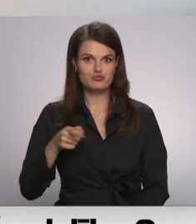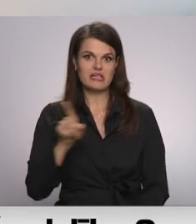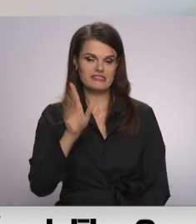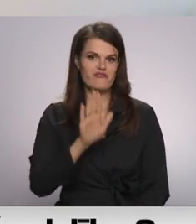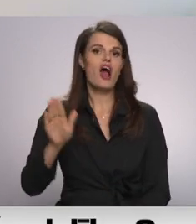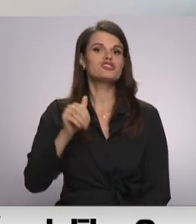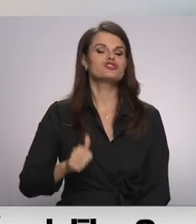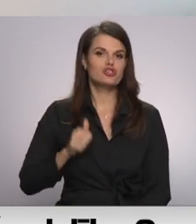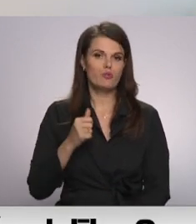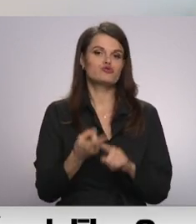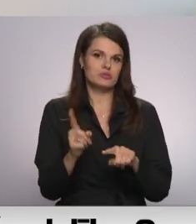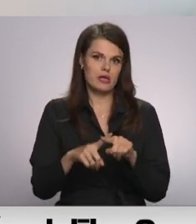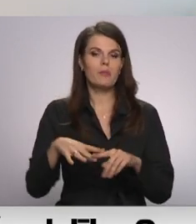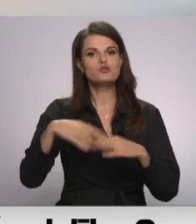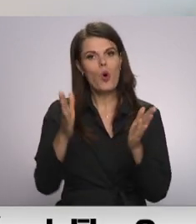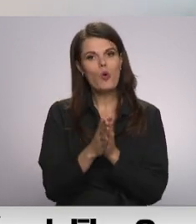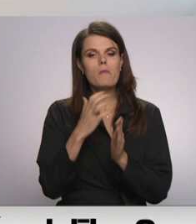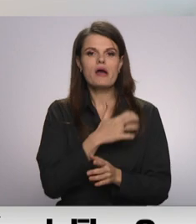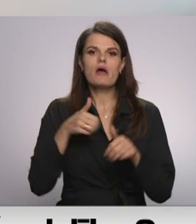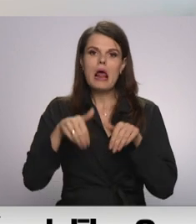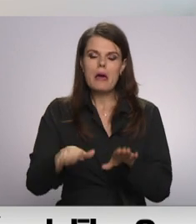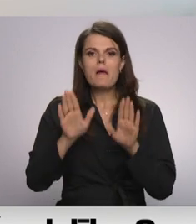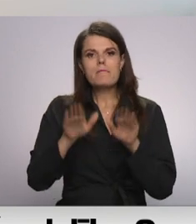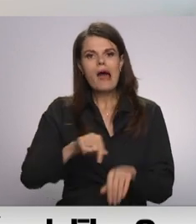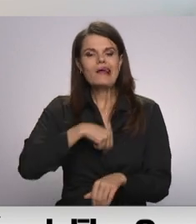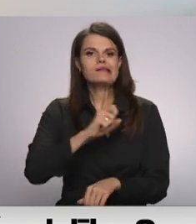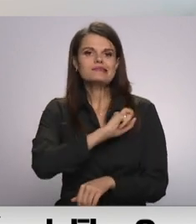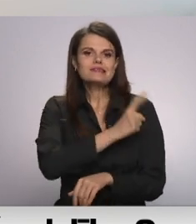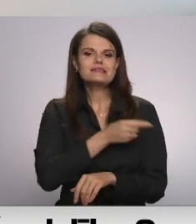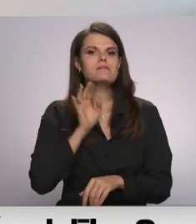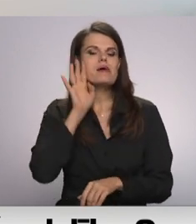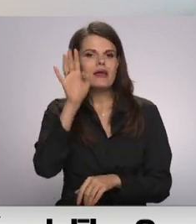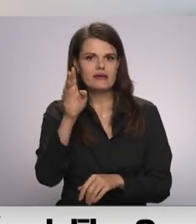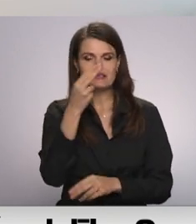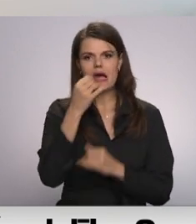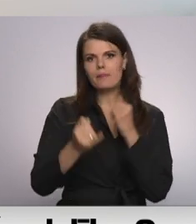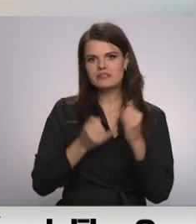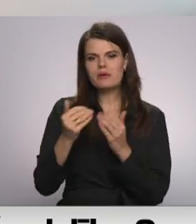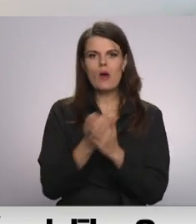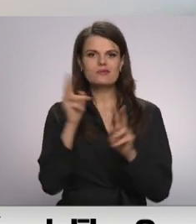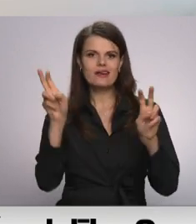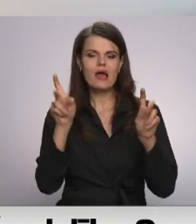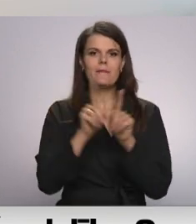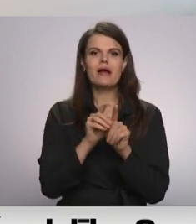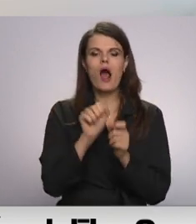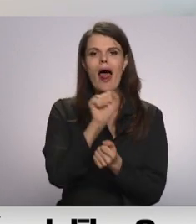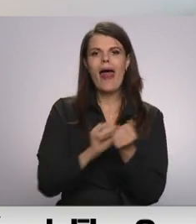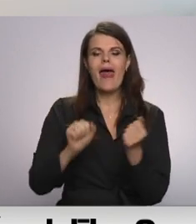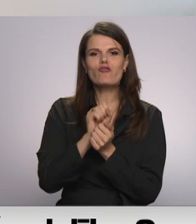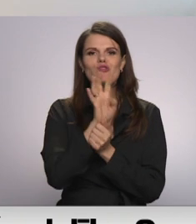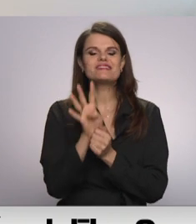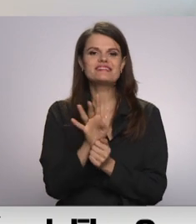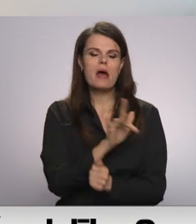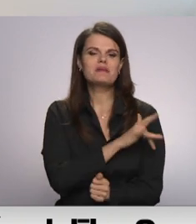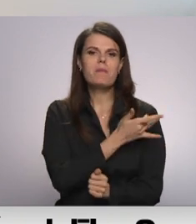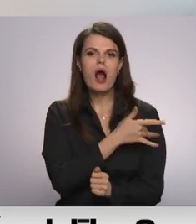kopā būtu jāvērni par ilgspējīgas apsaimniekošanu. Ir arī tāds jauns iedzīvums kā ekosistēmas pakalpojumi,